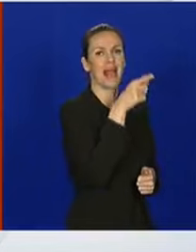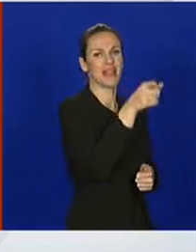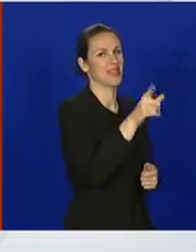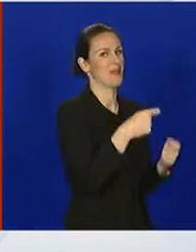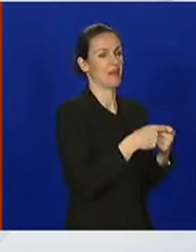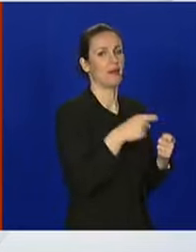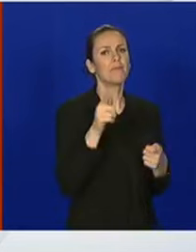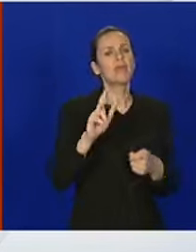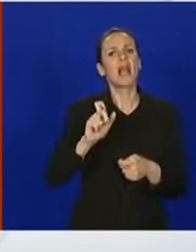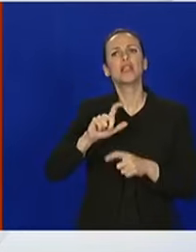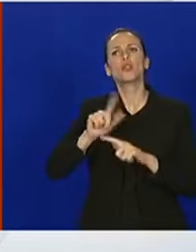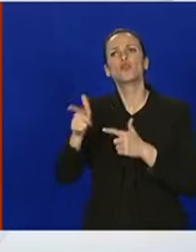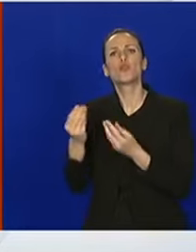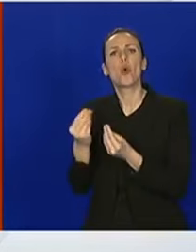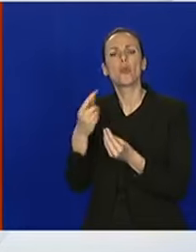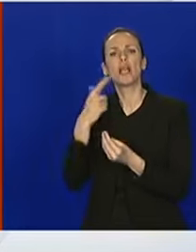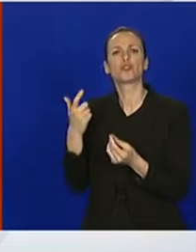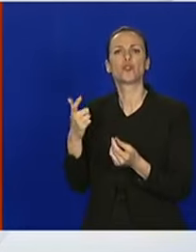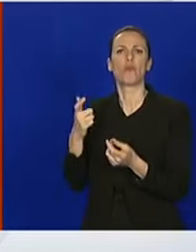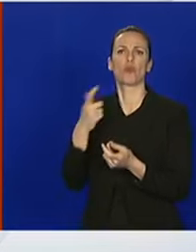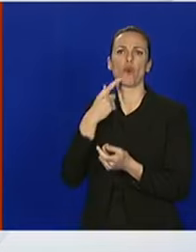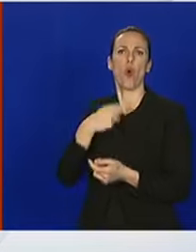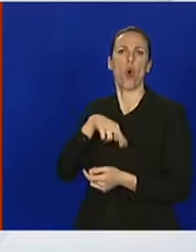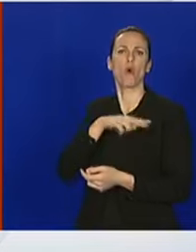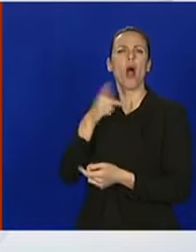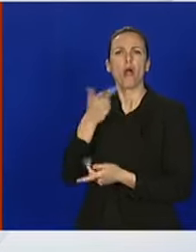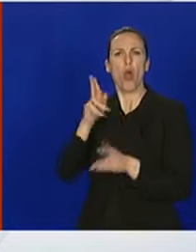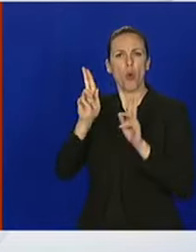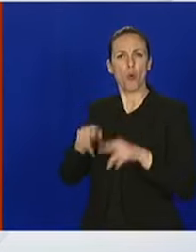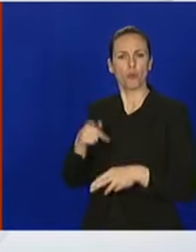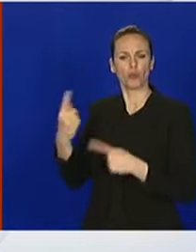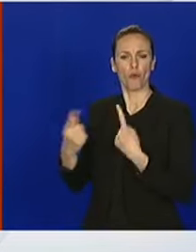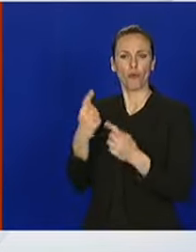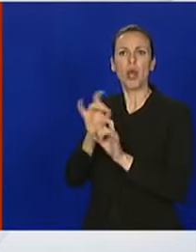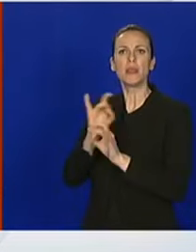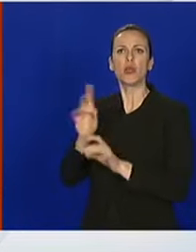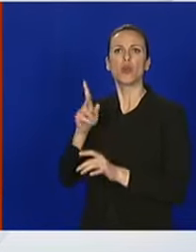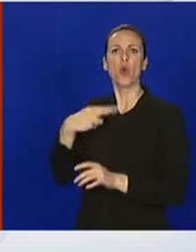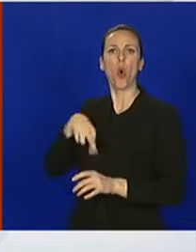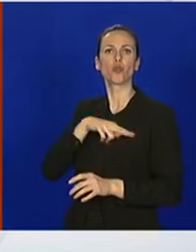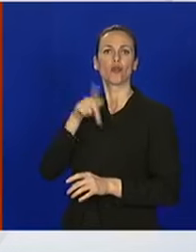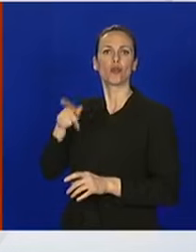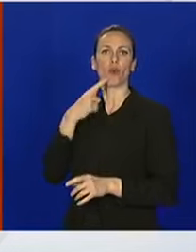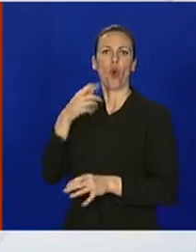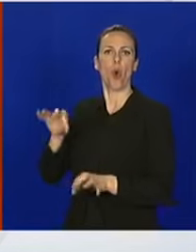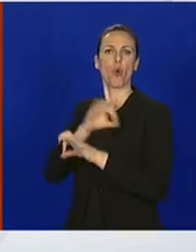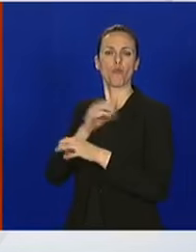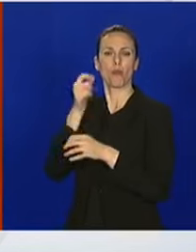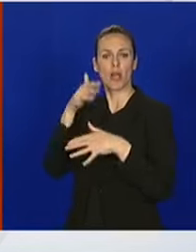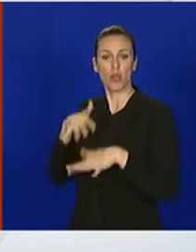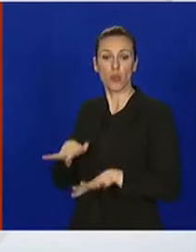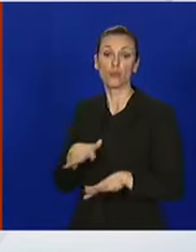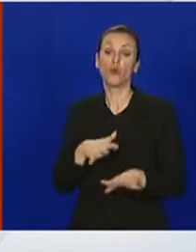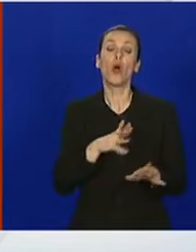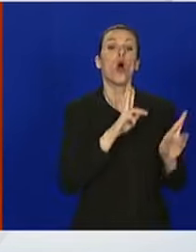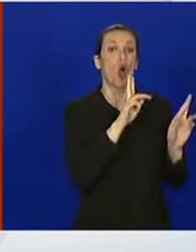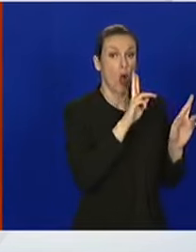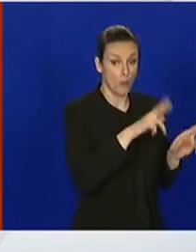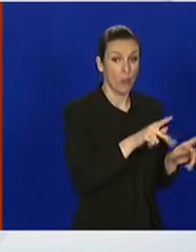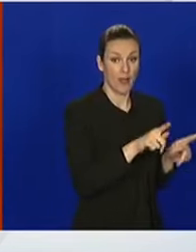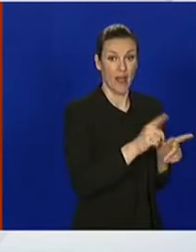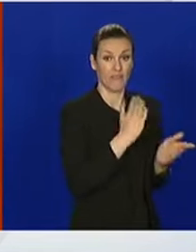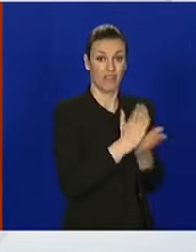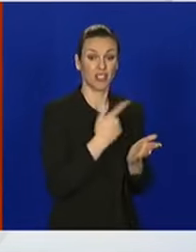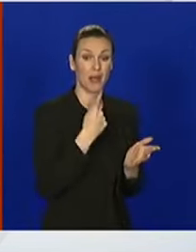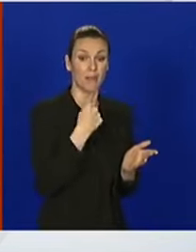da. Niti s druge strane. Kako je to uopće moguće da niko neće odgovarati za ovo? Moguće na te načine koji sam već